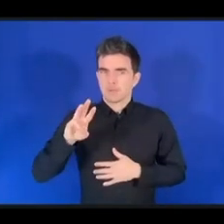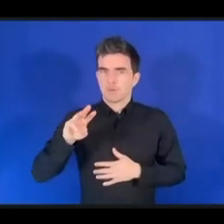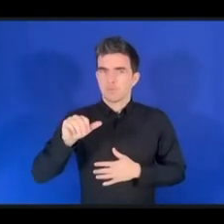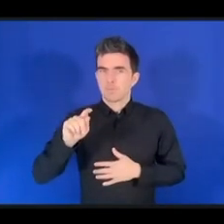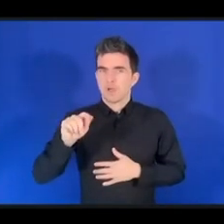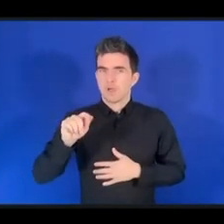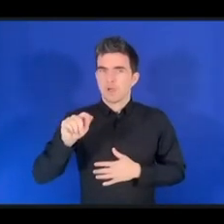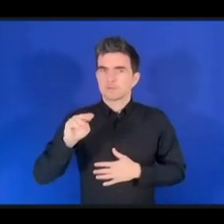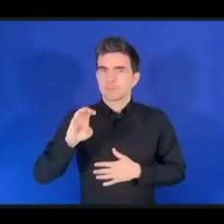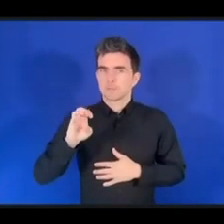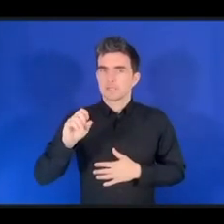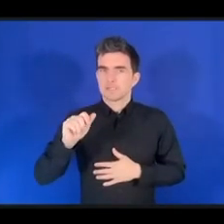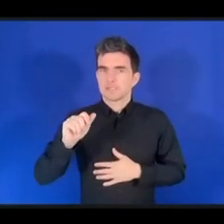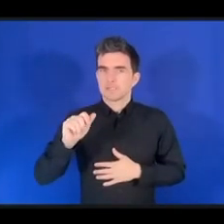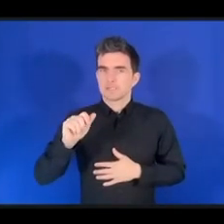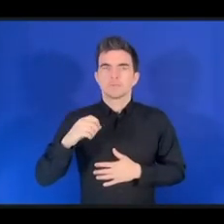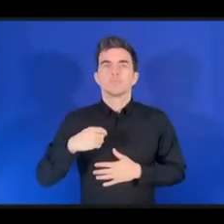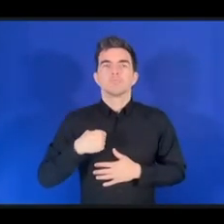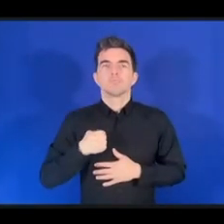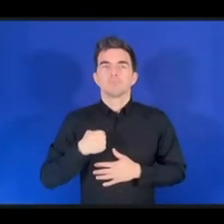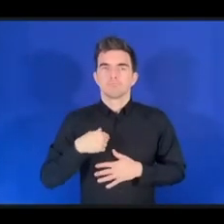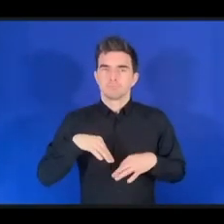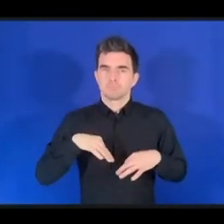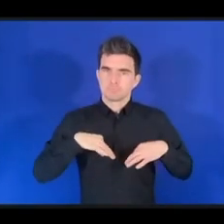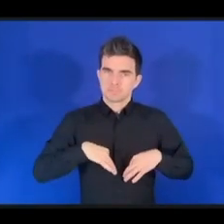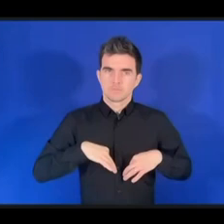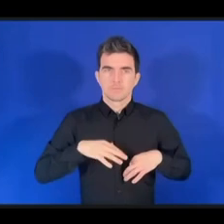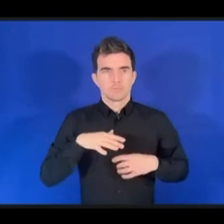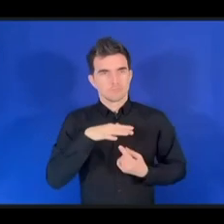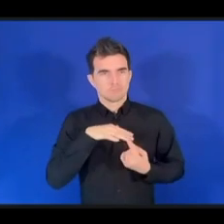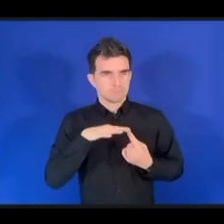концу пятидневная программа форума IGF.